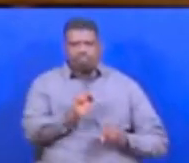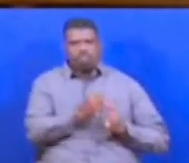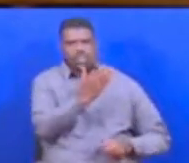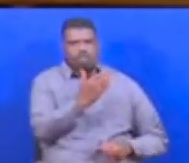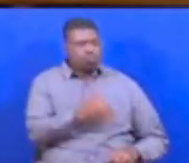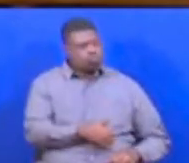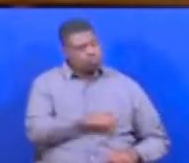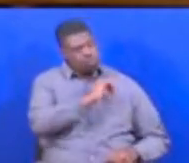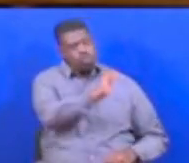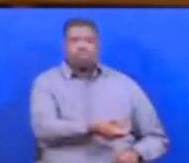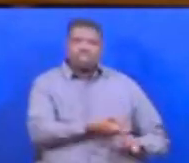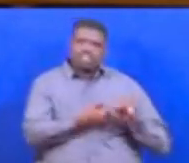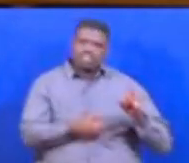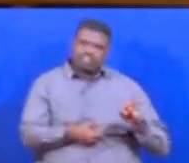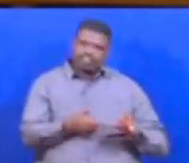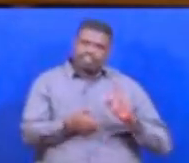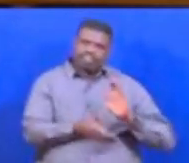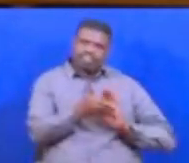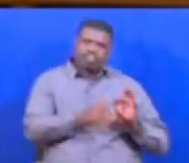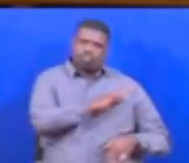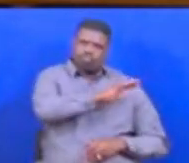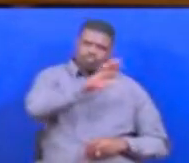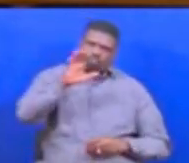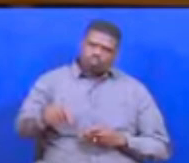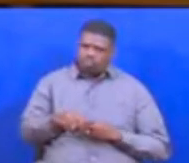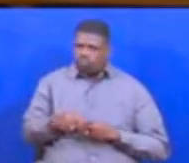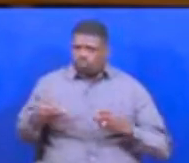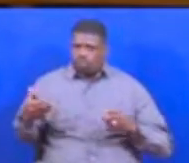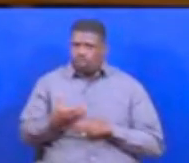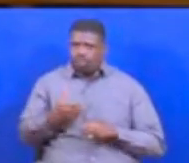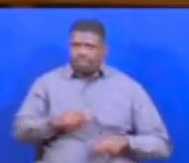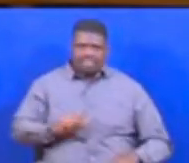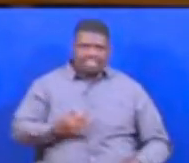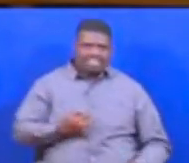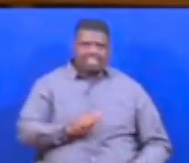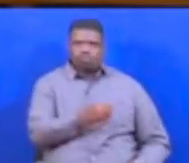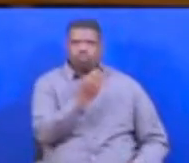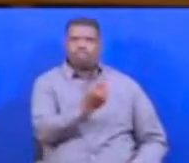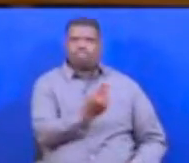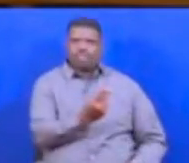tano kwa mwezi. Kwa hiyo, kichuwa hivyanzo vyoti, unaweza wakapata tirioni mbili.